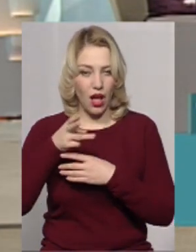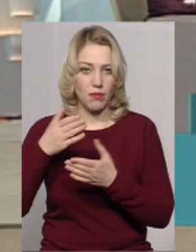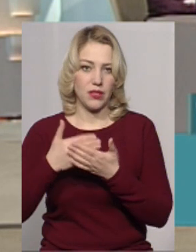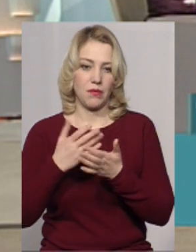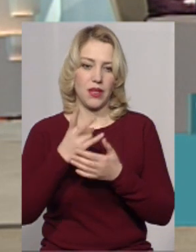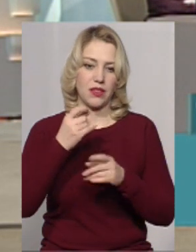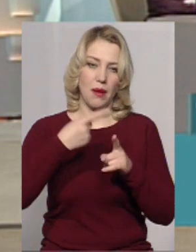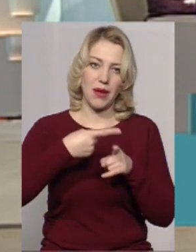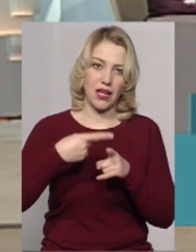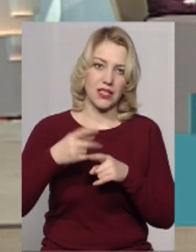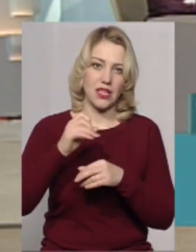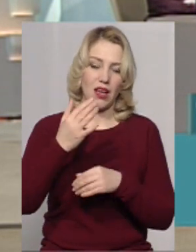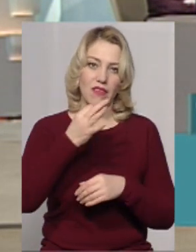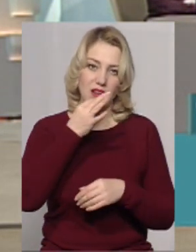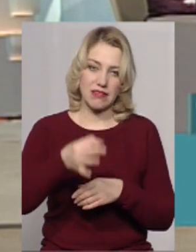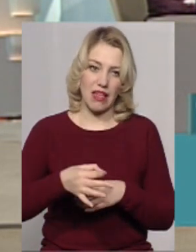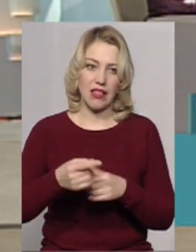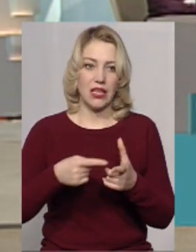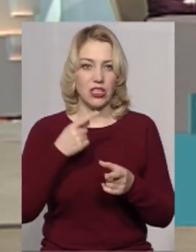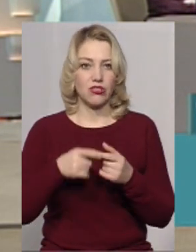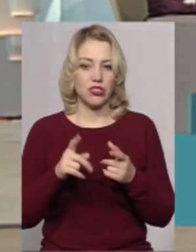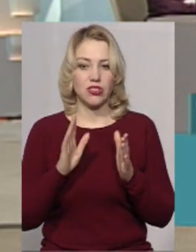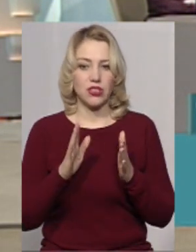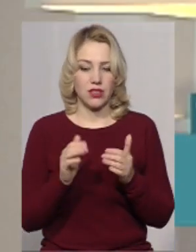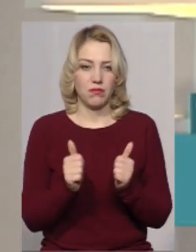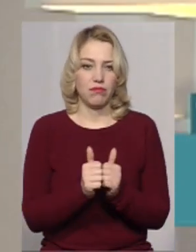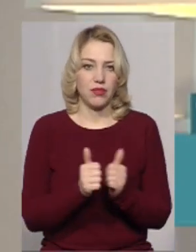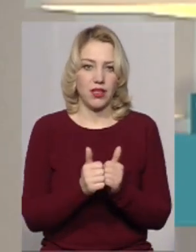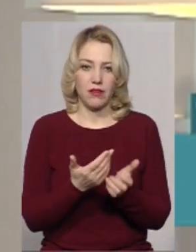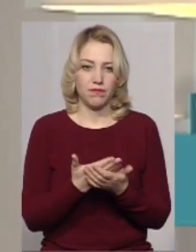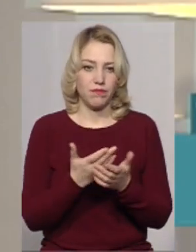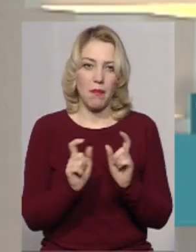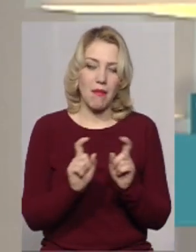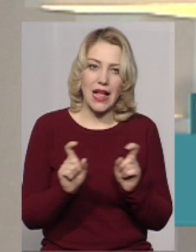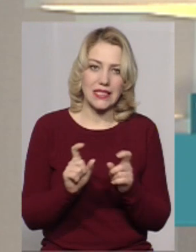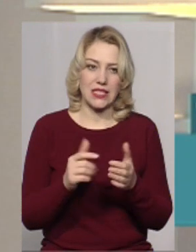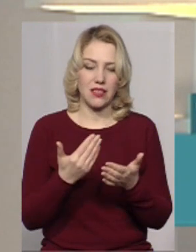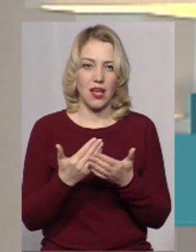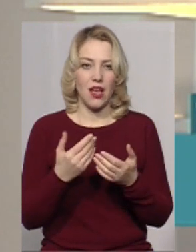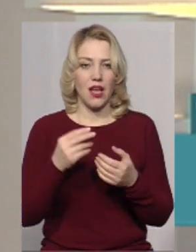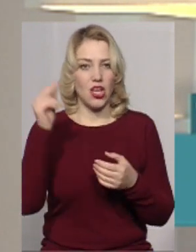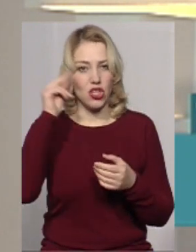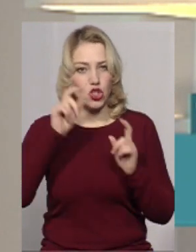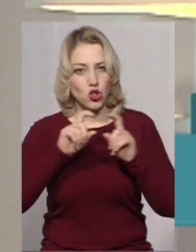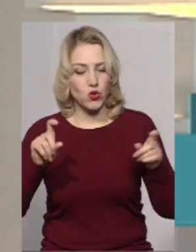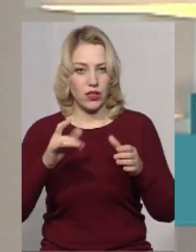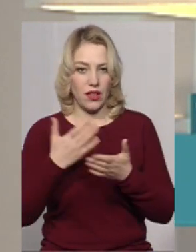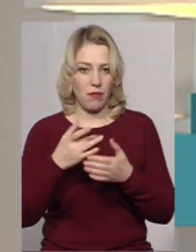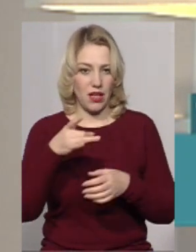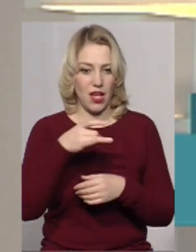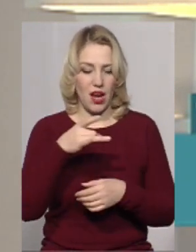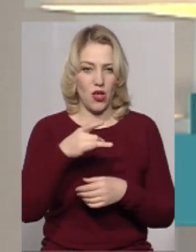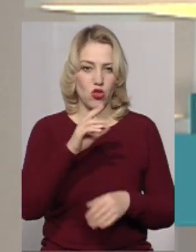перекрестях? Та, як ви казали, чи десь біля таких споруд, там, магазинів, шків, ну, от, наприклад, район